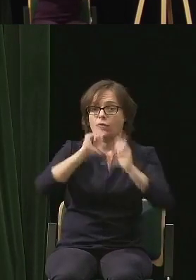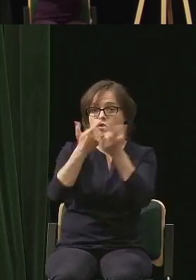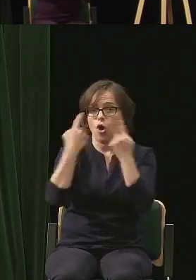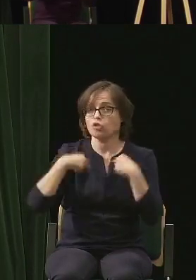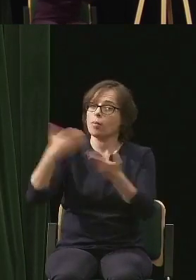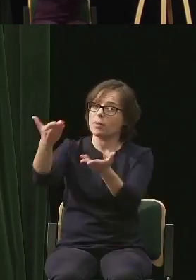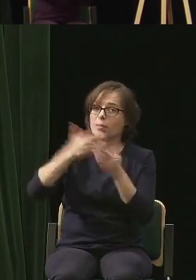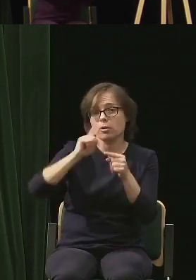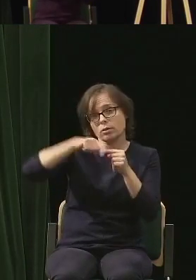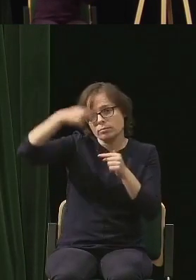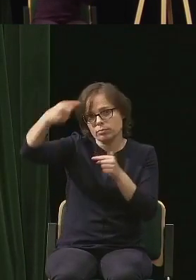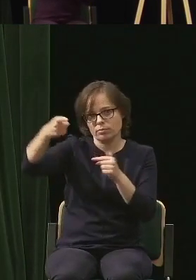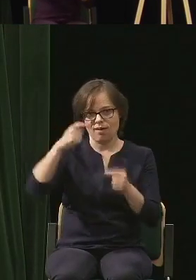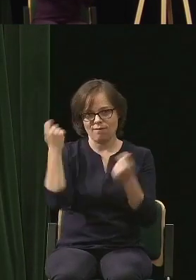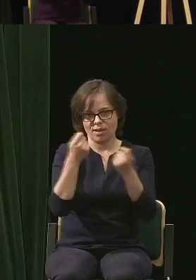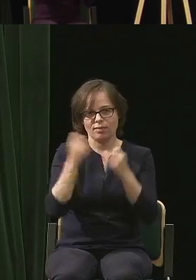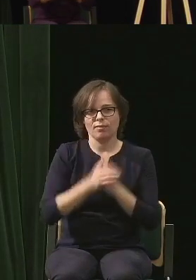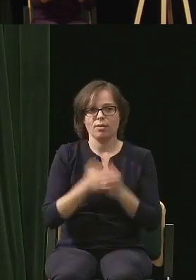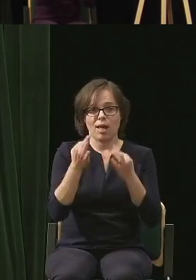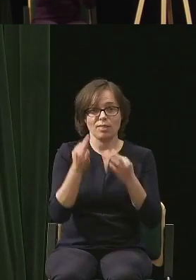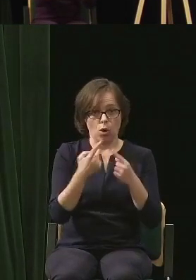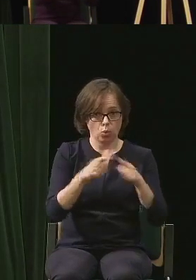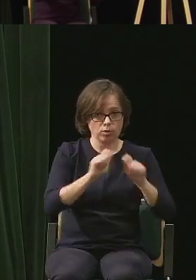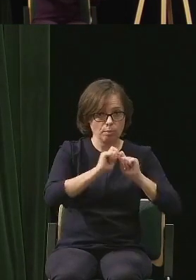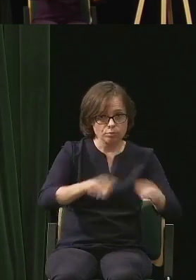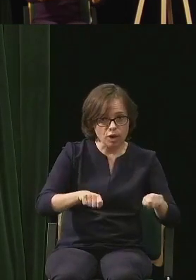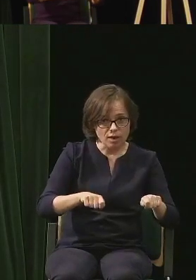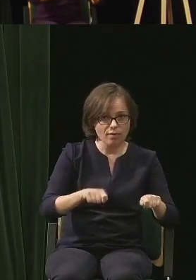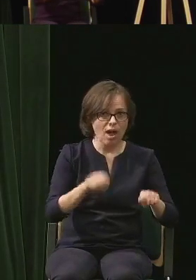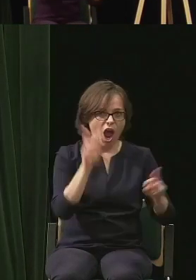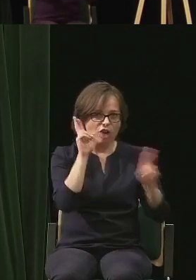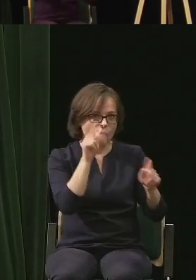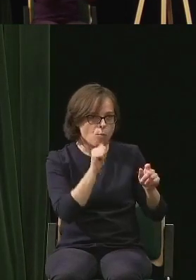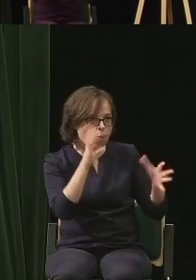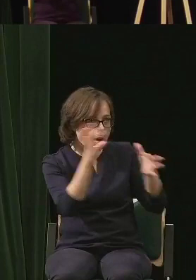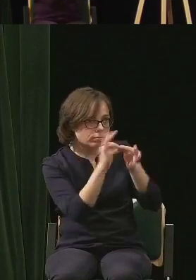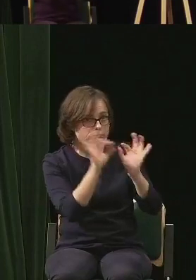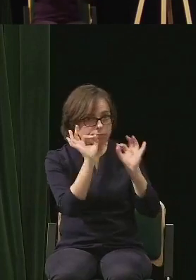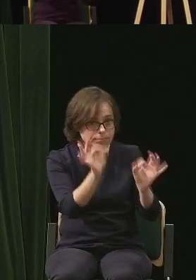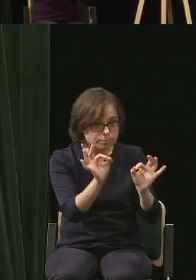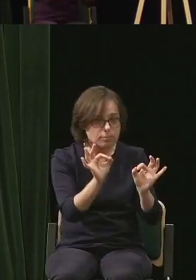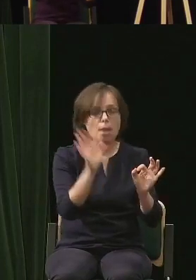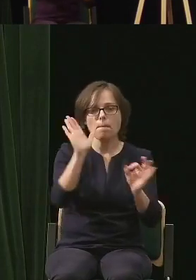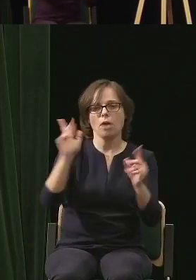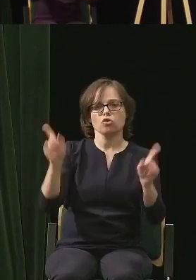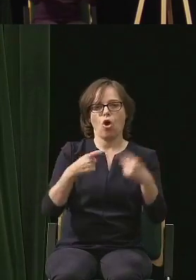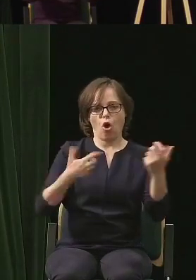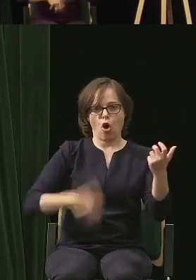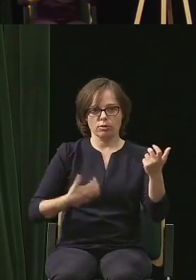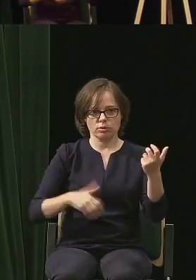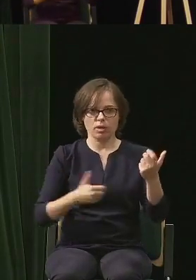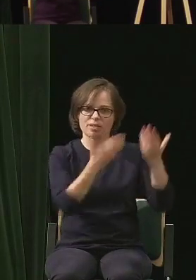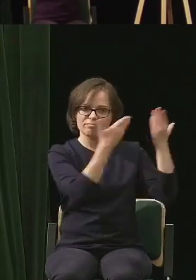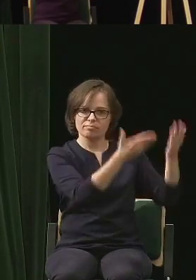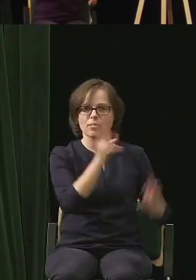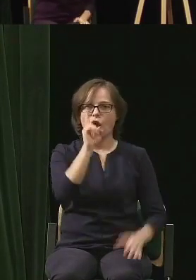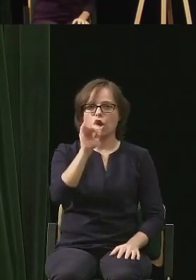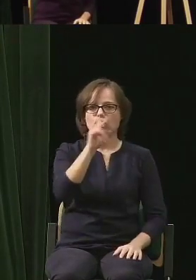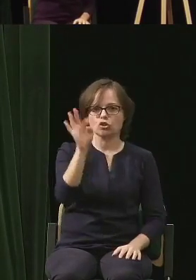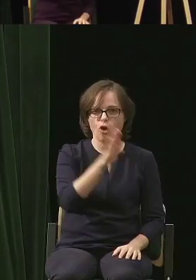Waszego festiwalu. A teraz po krótkiej przerwie i próbie dźwięku przed Państwem wystąpi Krzysztof